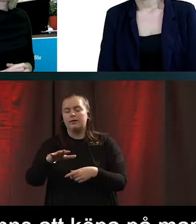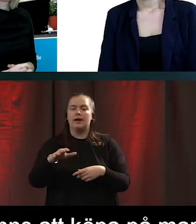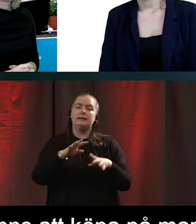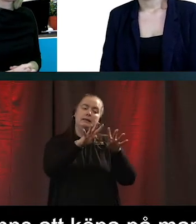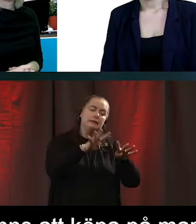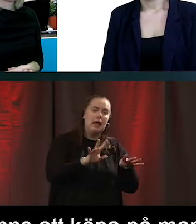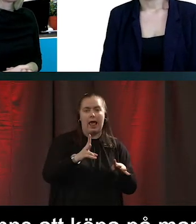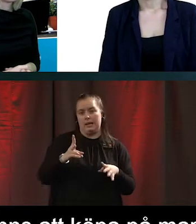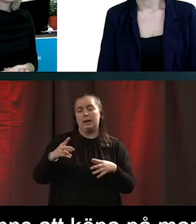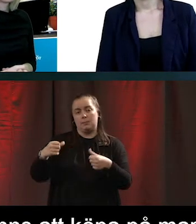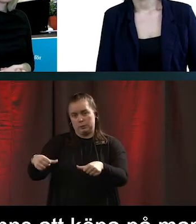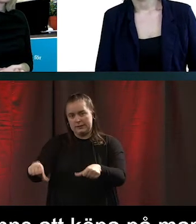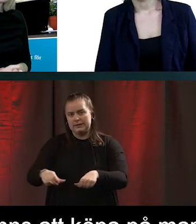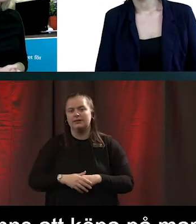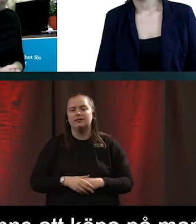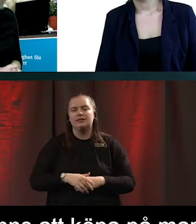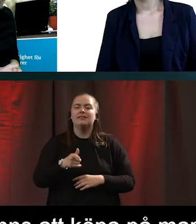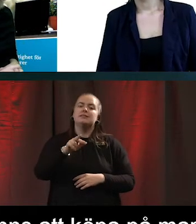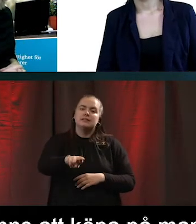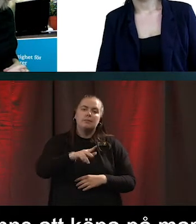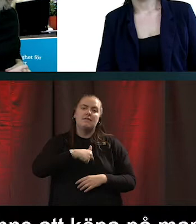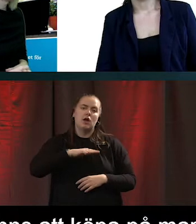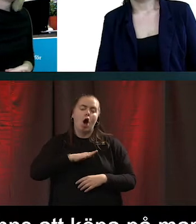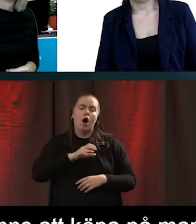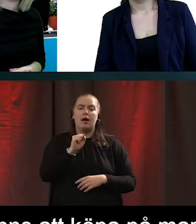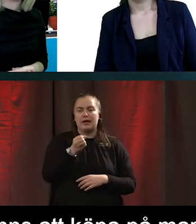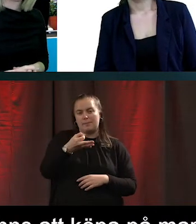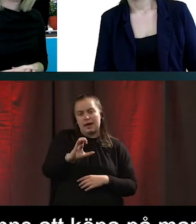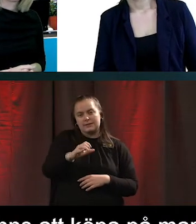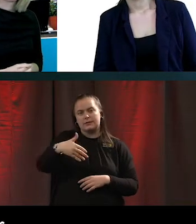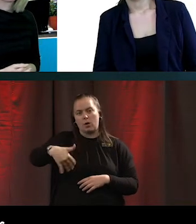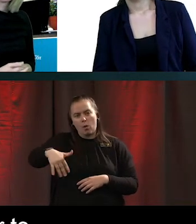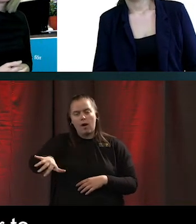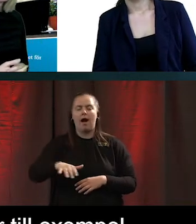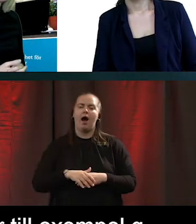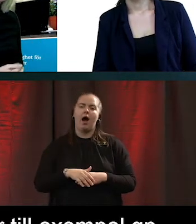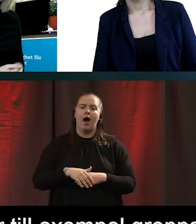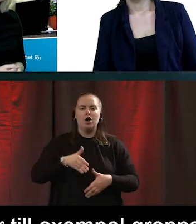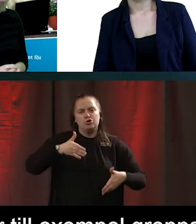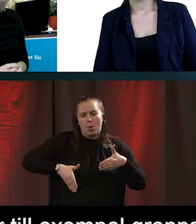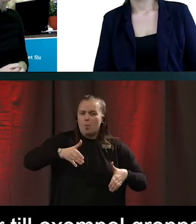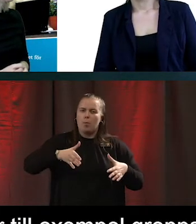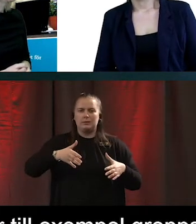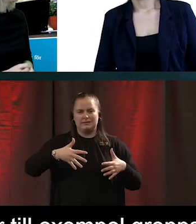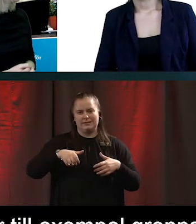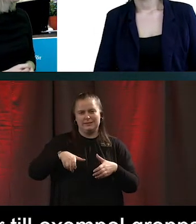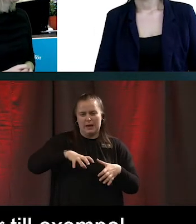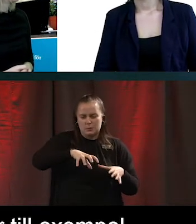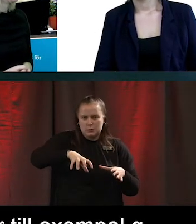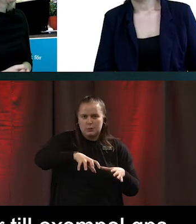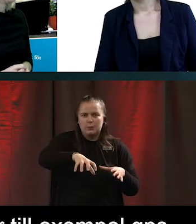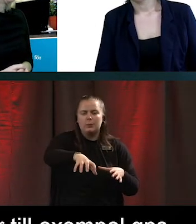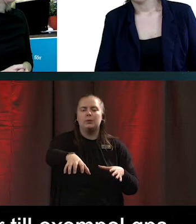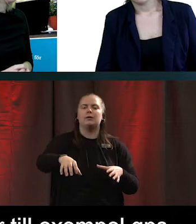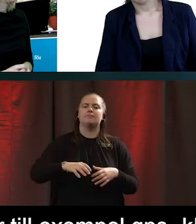Olika tekniker vi har är bland annat GPS-klocka, robotdamsugare, smart hemsfunktion. Och sen har vi en